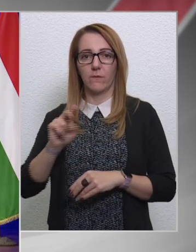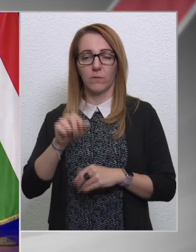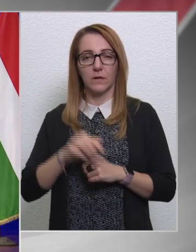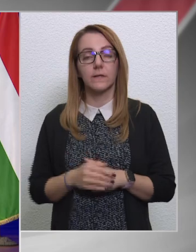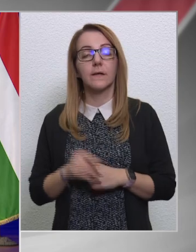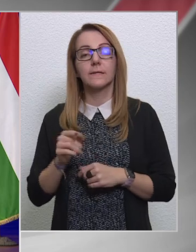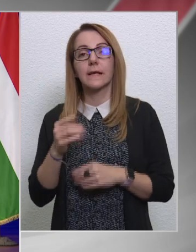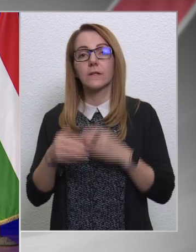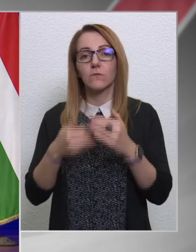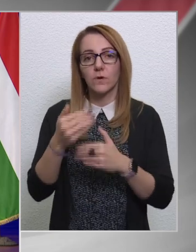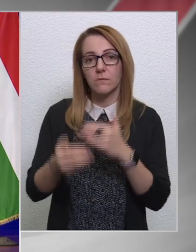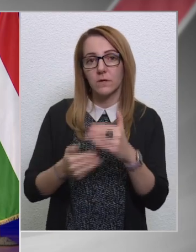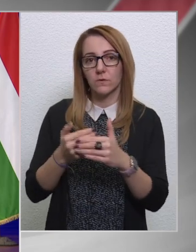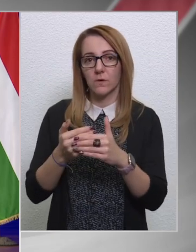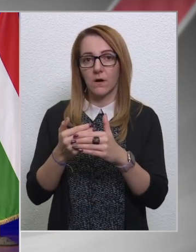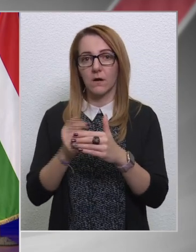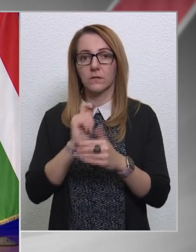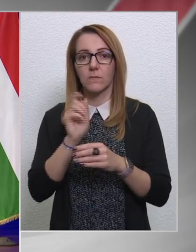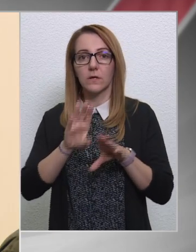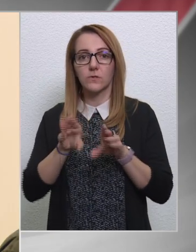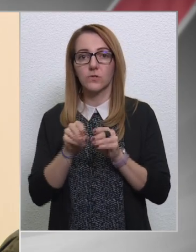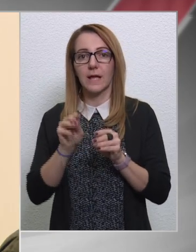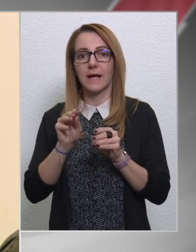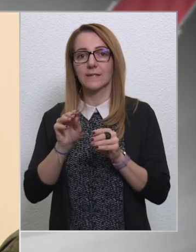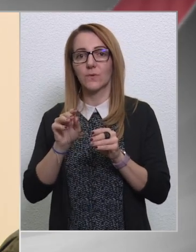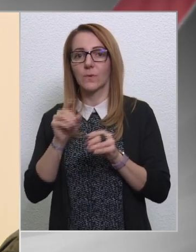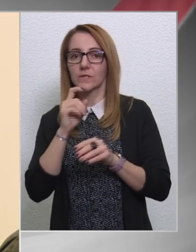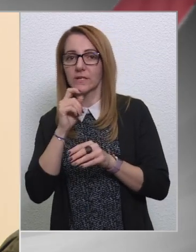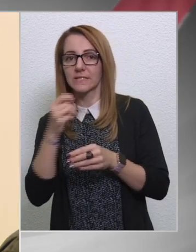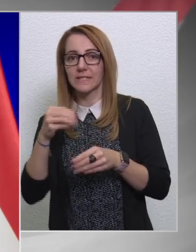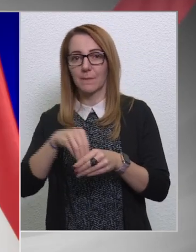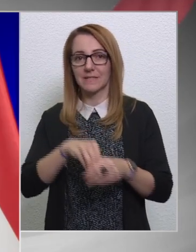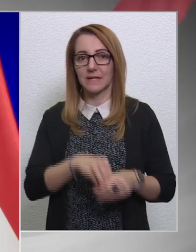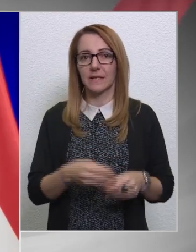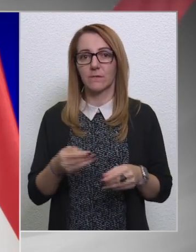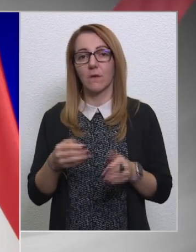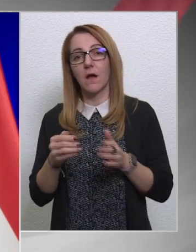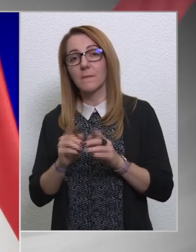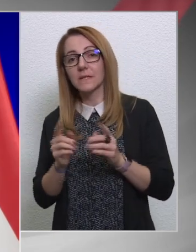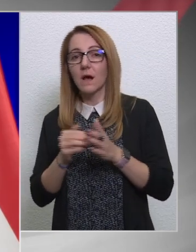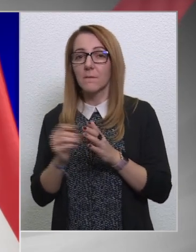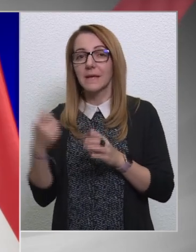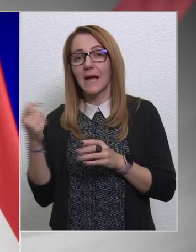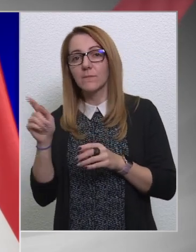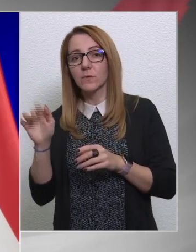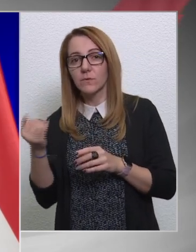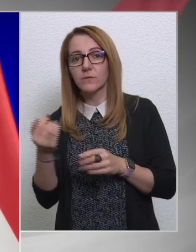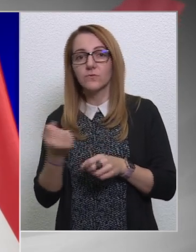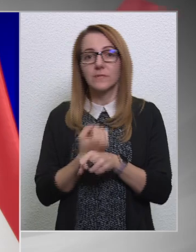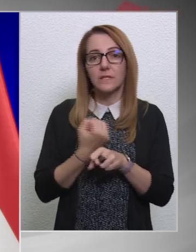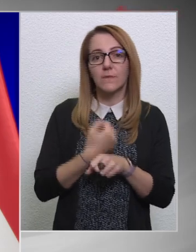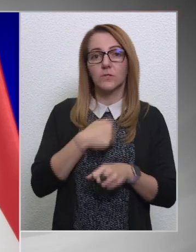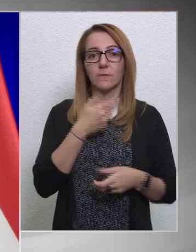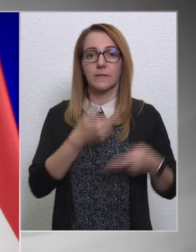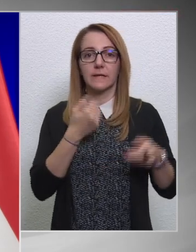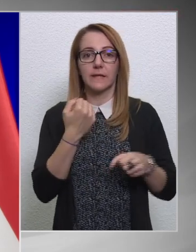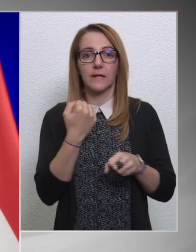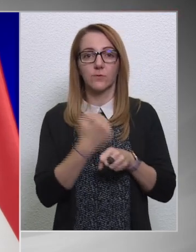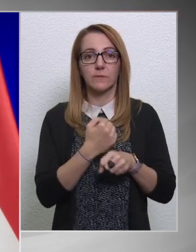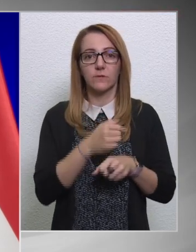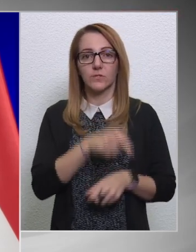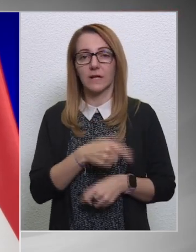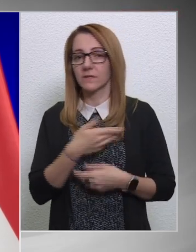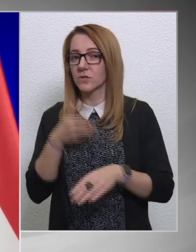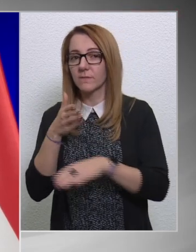és hát ezeket a folyamatokat azért a magyar családok érzi. Egy háború is lenne itt, azt mondom, hogy az izgalmasak a mi tárgyalásaink az Európai Bizottsággal, ez